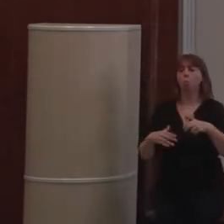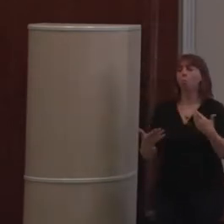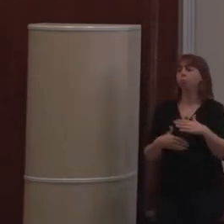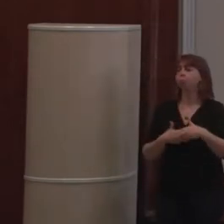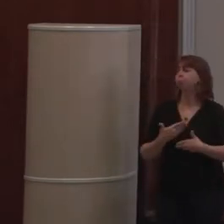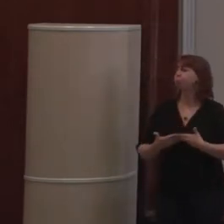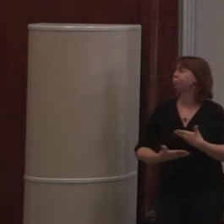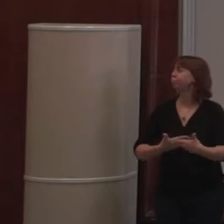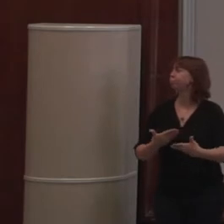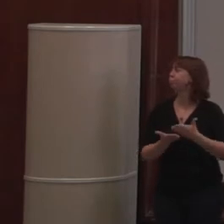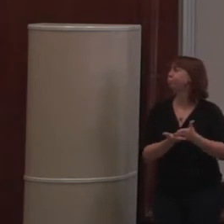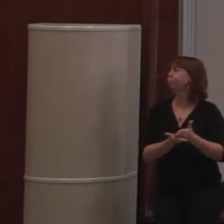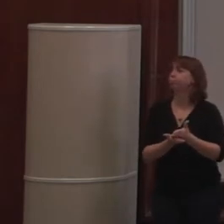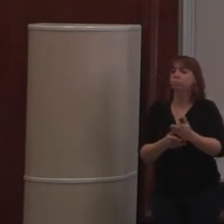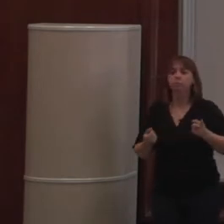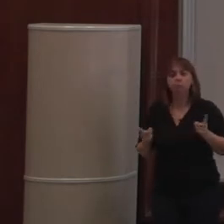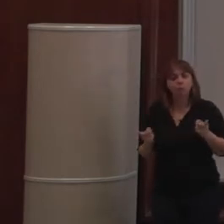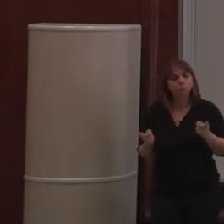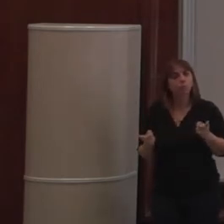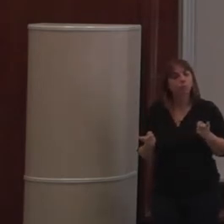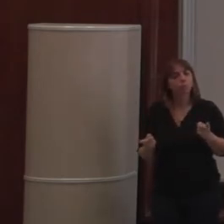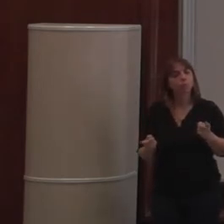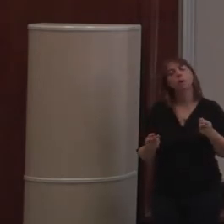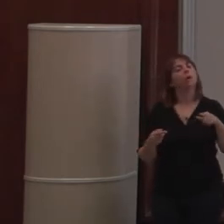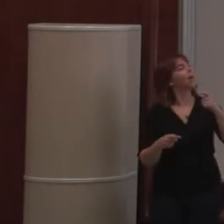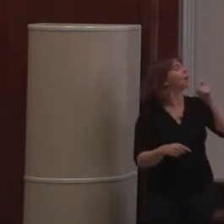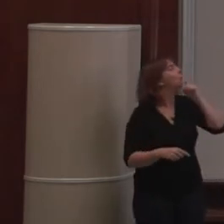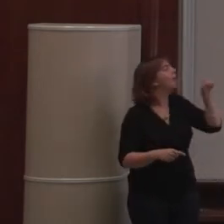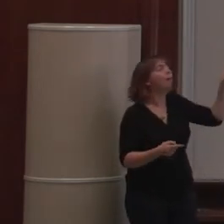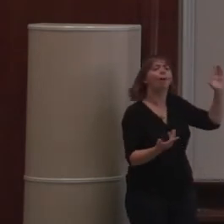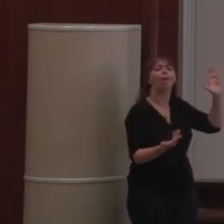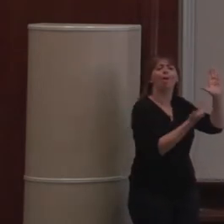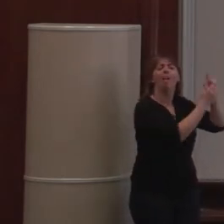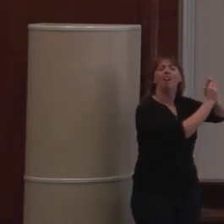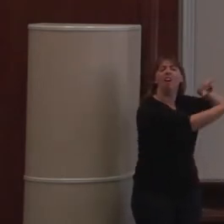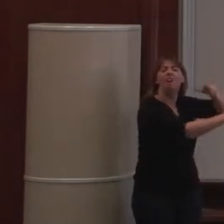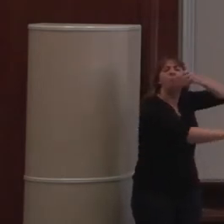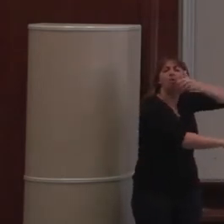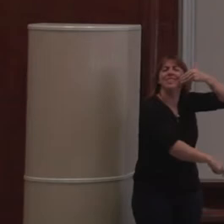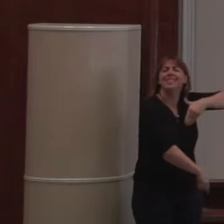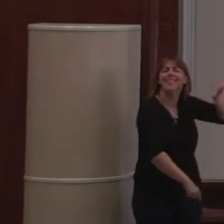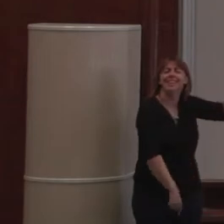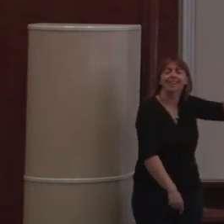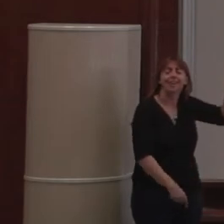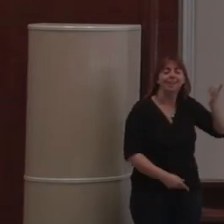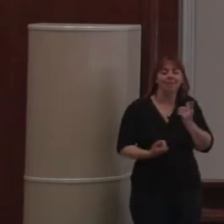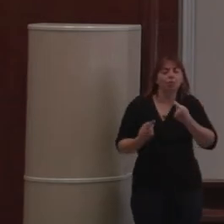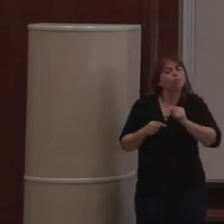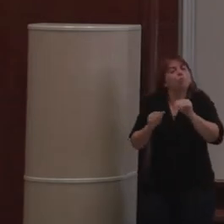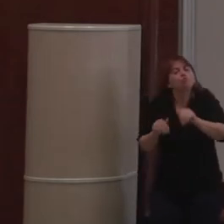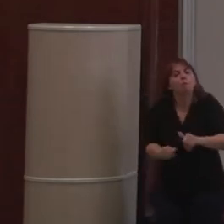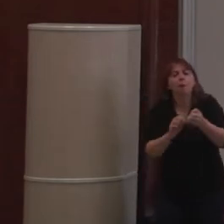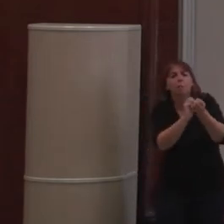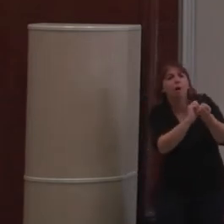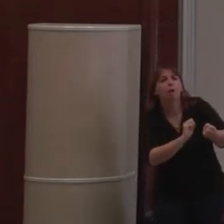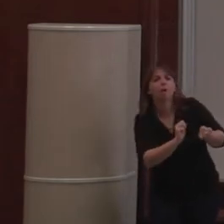Il faut quand même suivre le train. On ne peut pas rester sur le screenshot que je vous montré au début. Ça ne marcherait pas quand même. On a besoin de s'aligner. On a besoin de suivre les